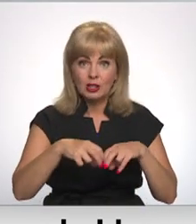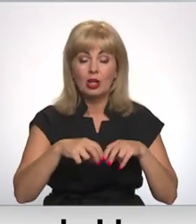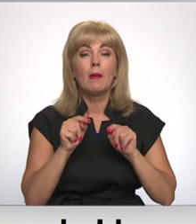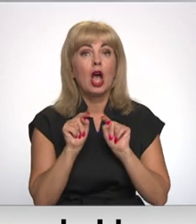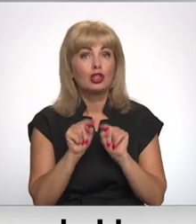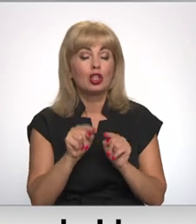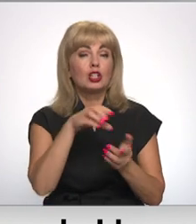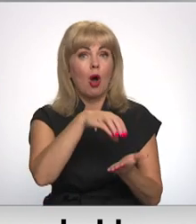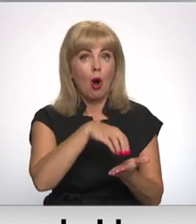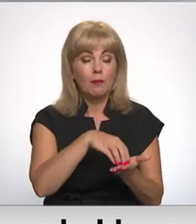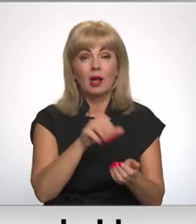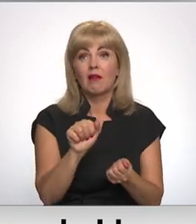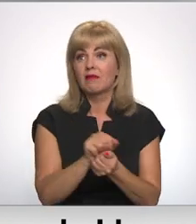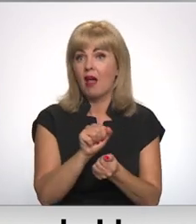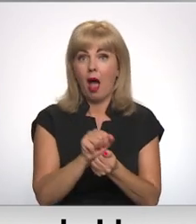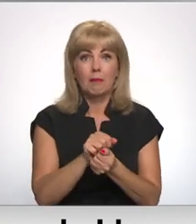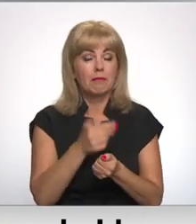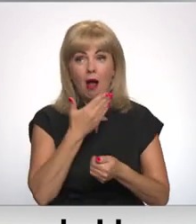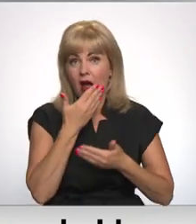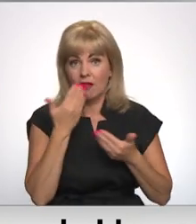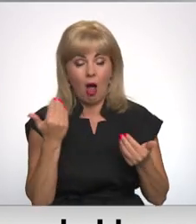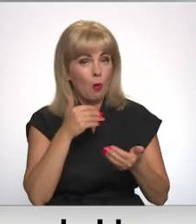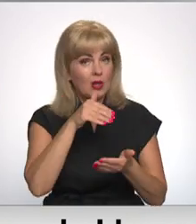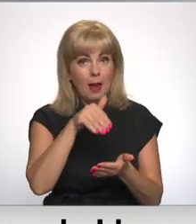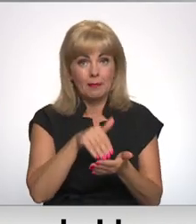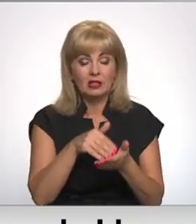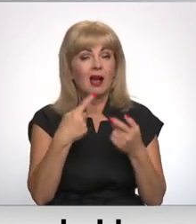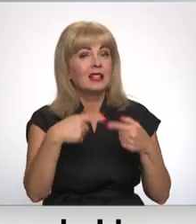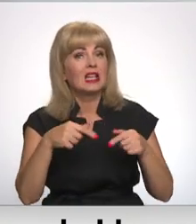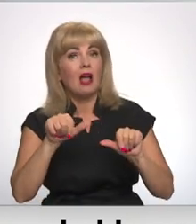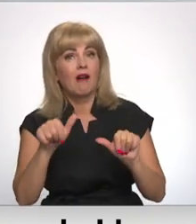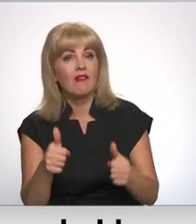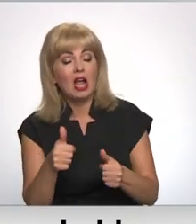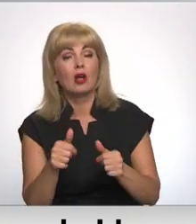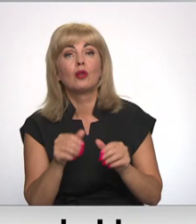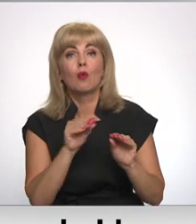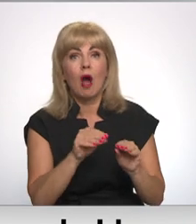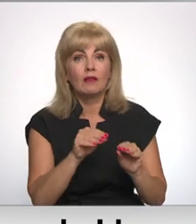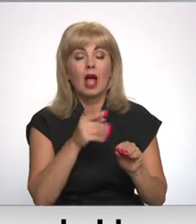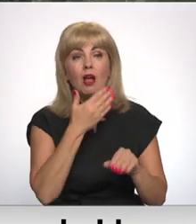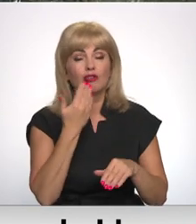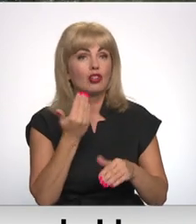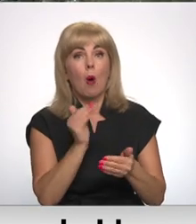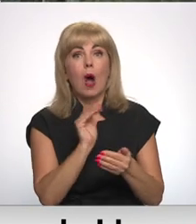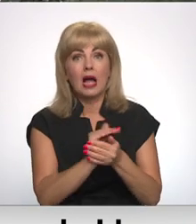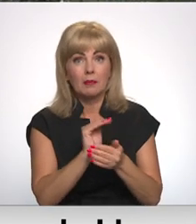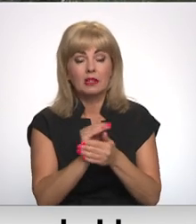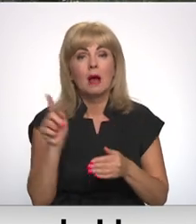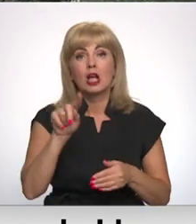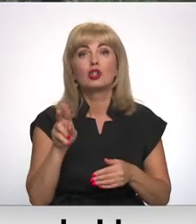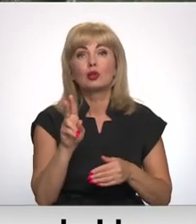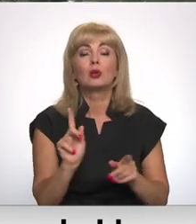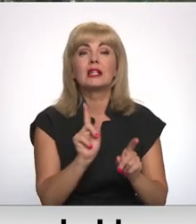lai šis objekts dabā nepastāv, nekādā citā veidā novietojumā, lai tas nav atpazīstas. Skūtais